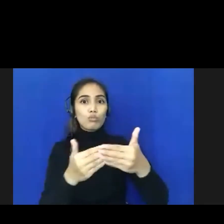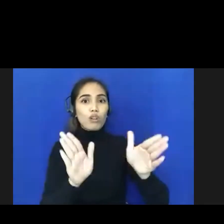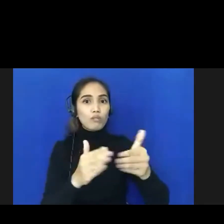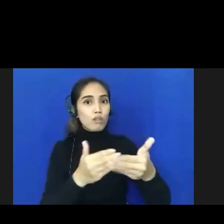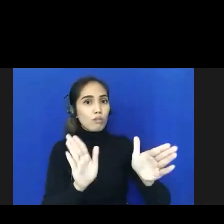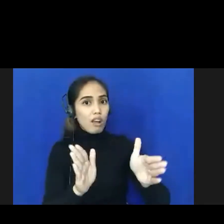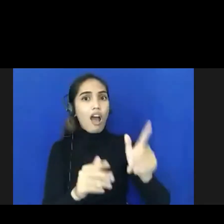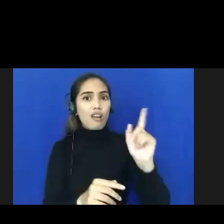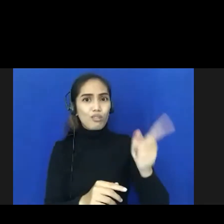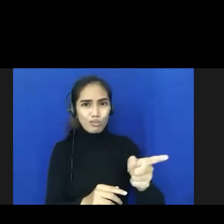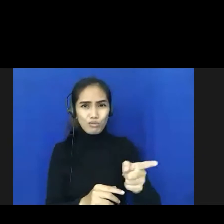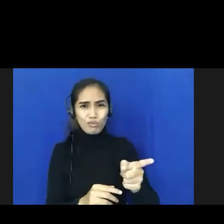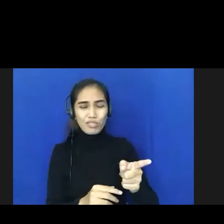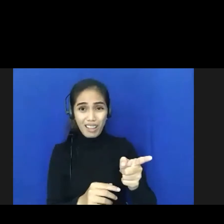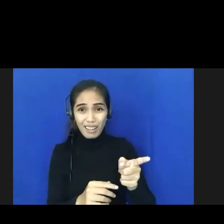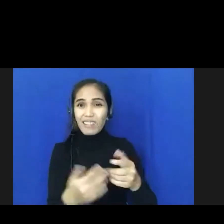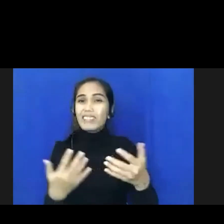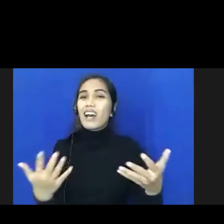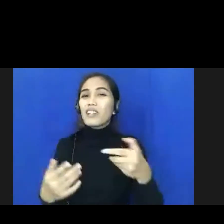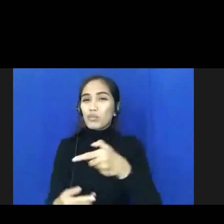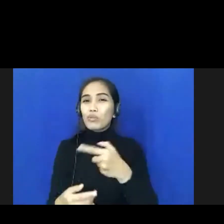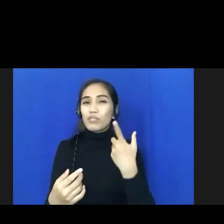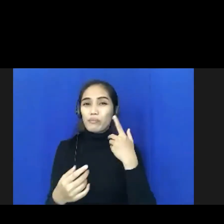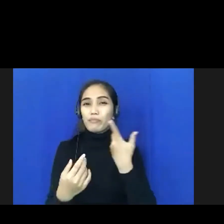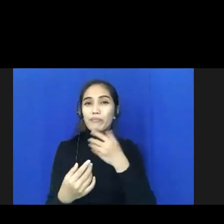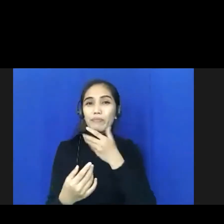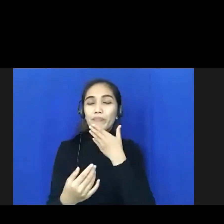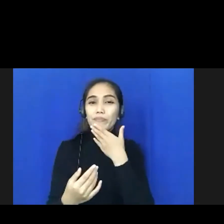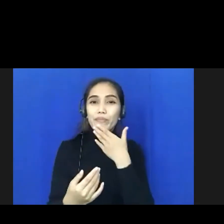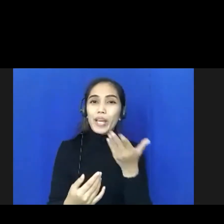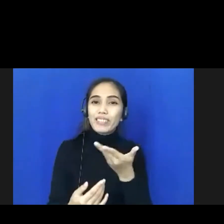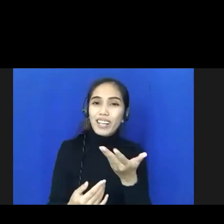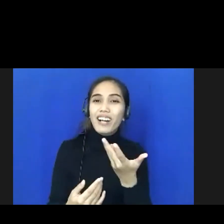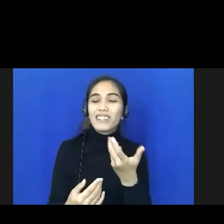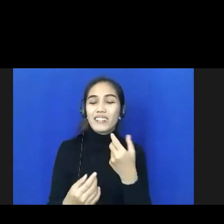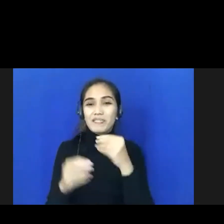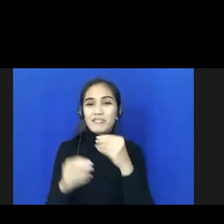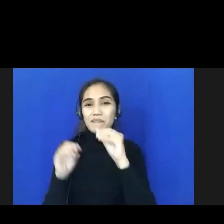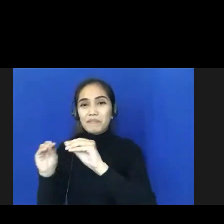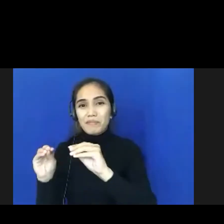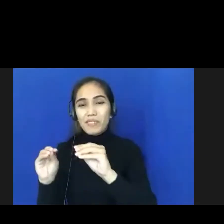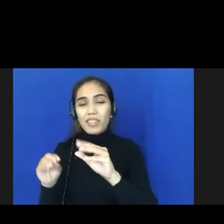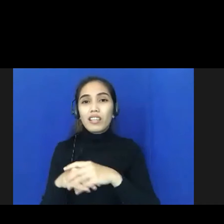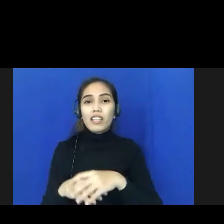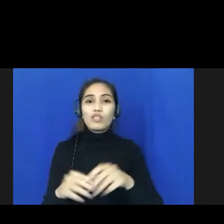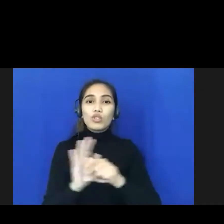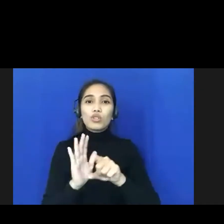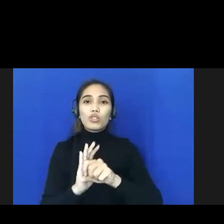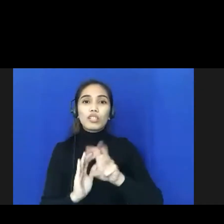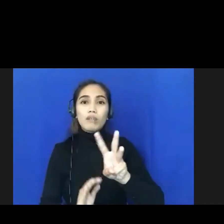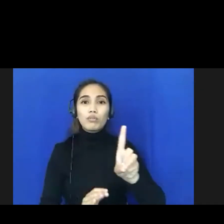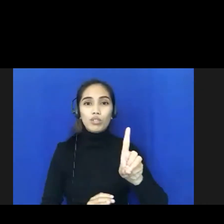dibuka dan ini ya memang dari sekitar 31 kasus kematian yang ada di sini